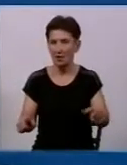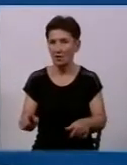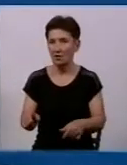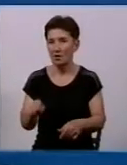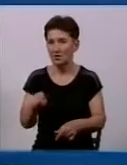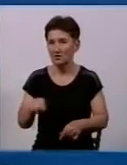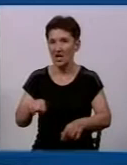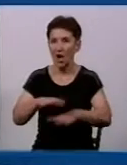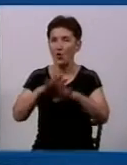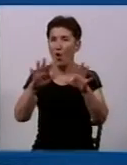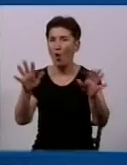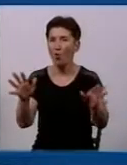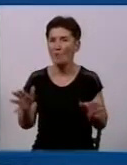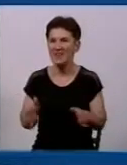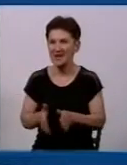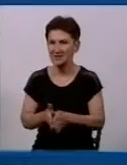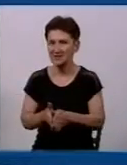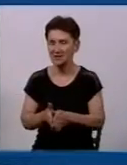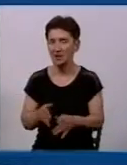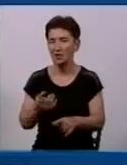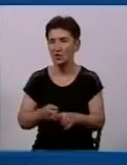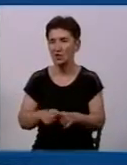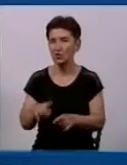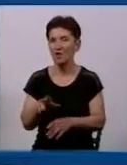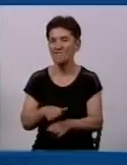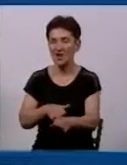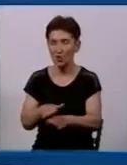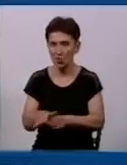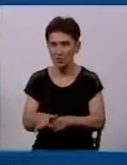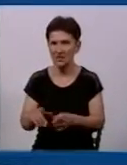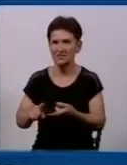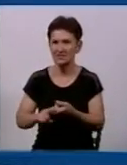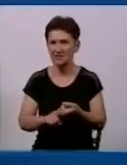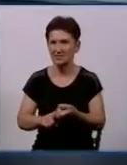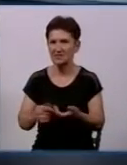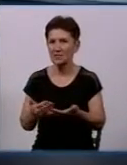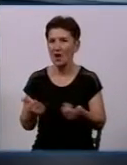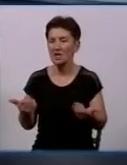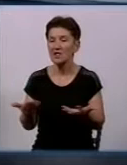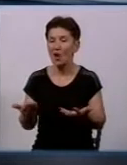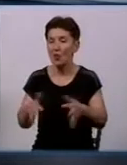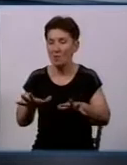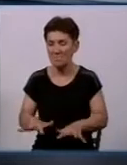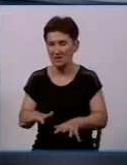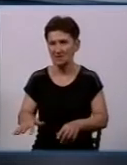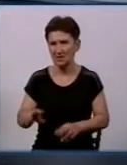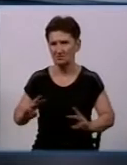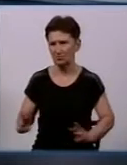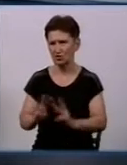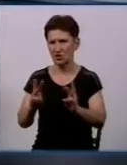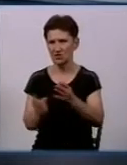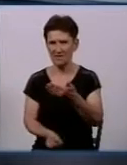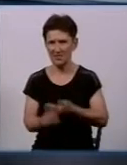комплекс заходів, який необхідно виконувати в залежності від того, на якому об'єкті виникла пожежа, як вона розвивається. І